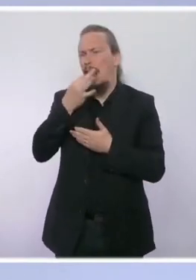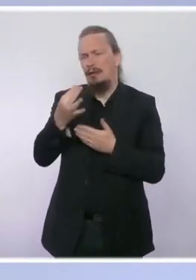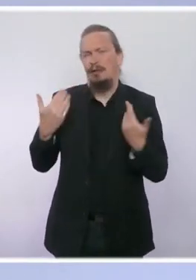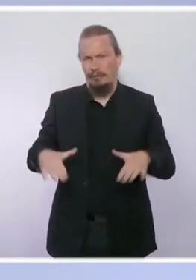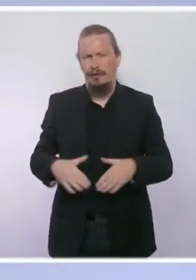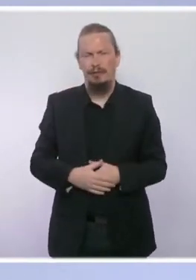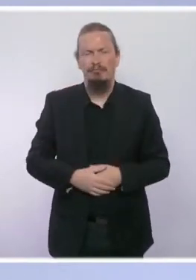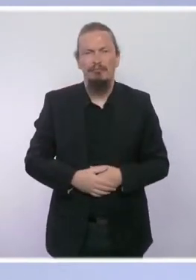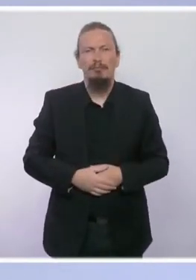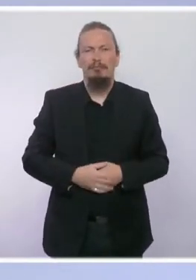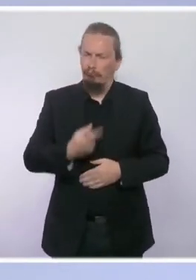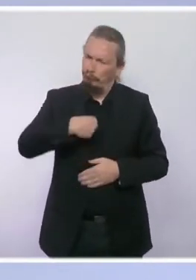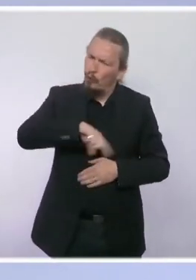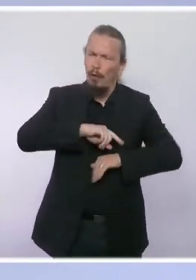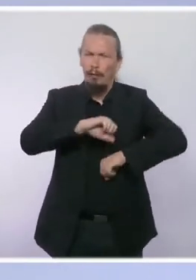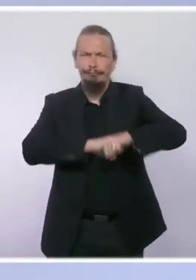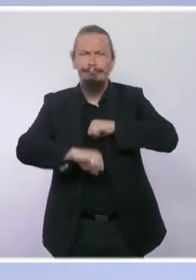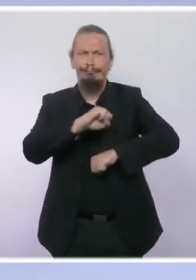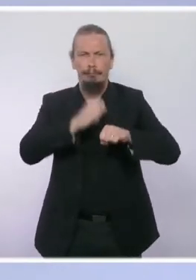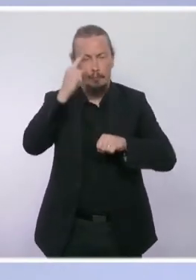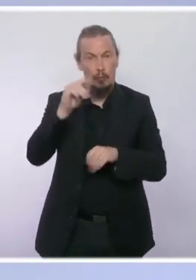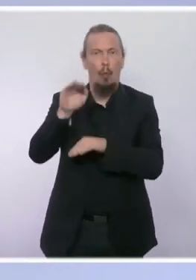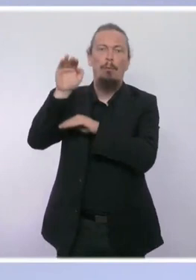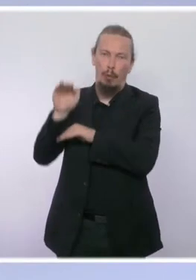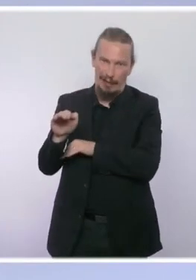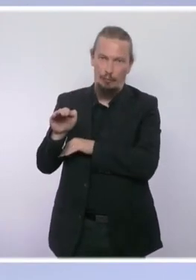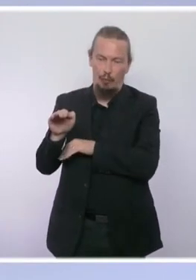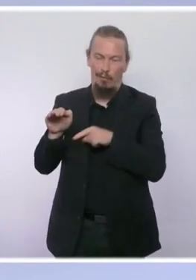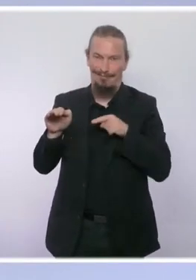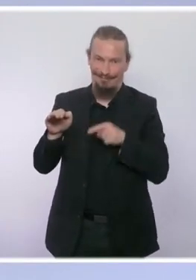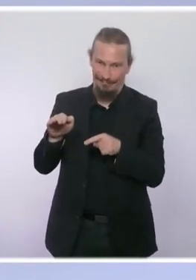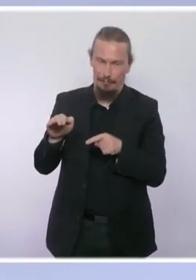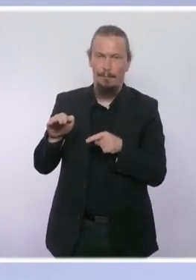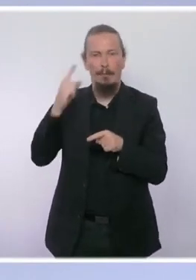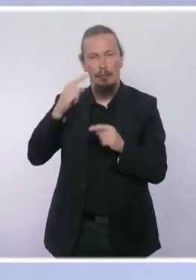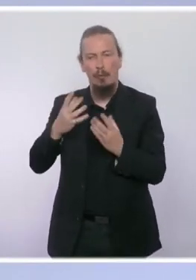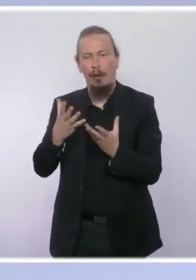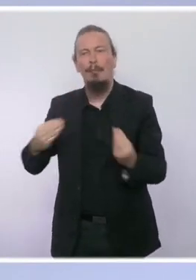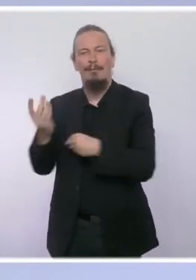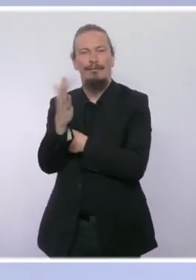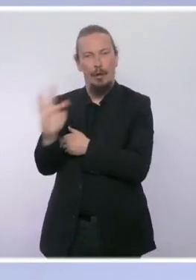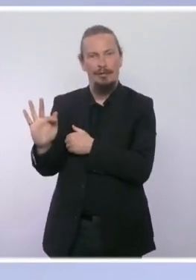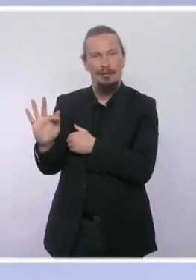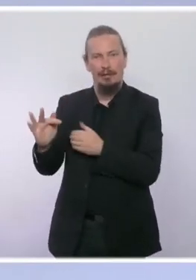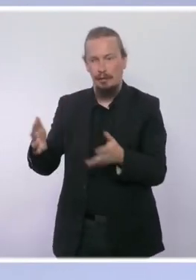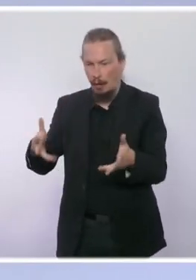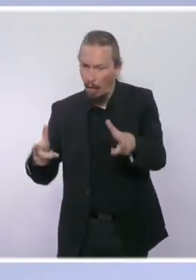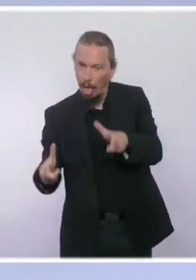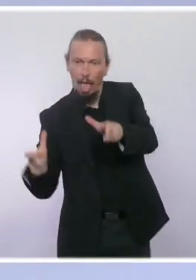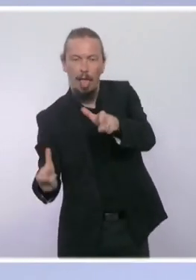ministres, nous travaillons à des mesures de protection qui pourraient être prises pour accompagner les Français dans ces moments